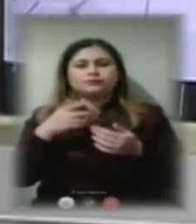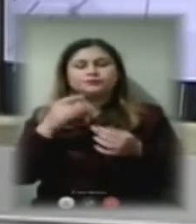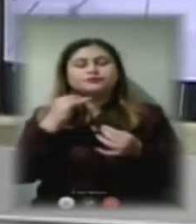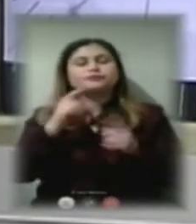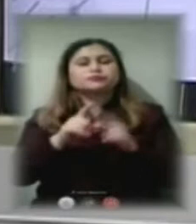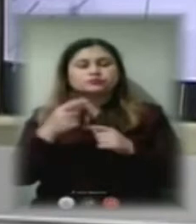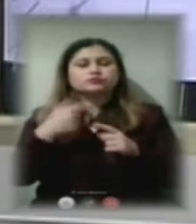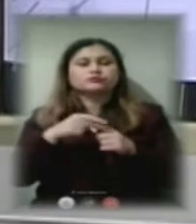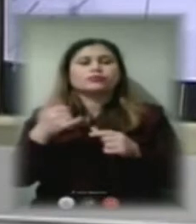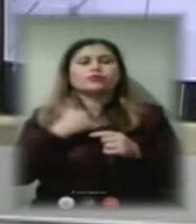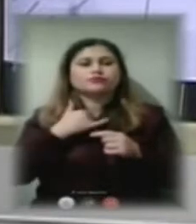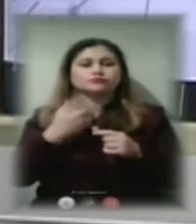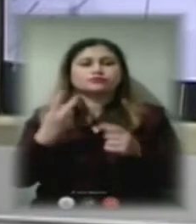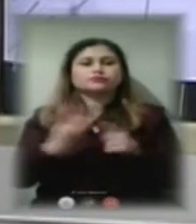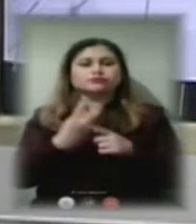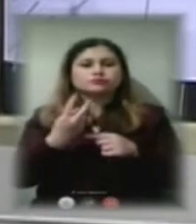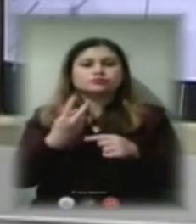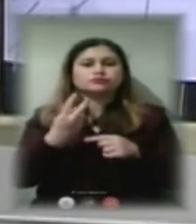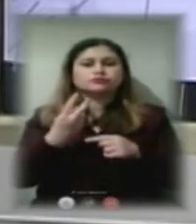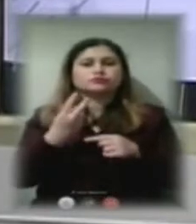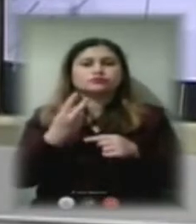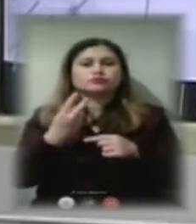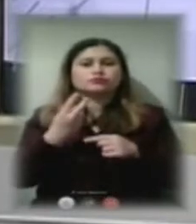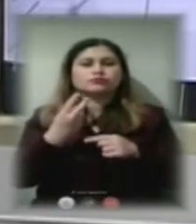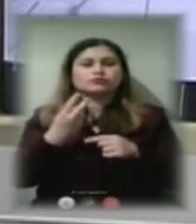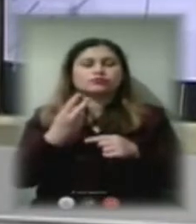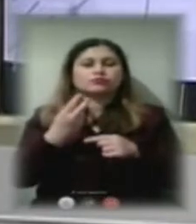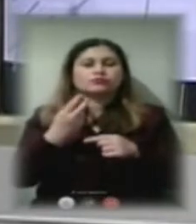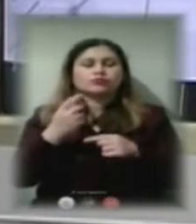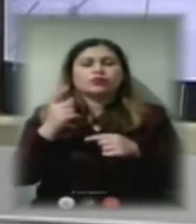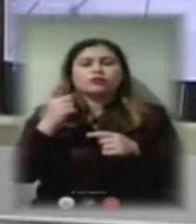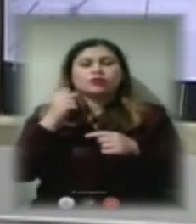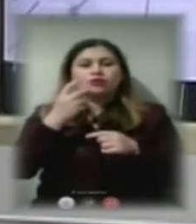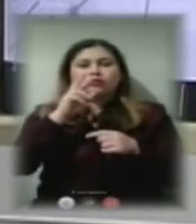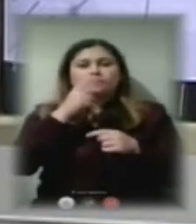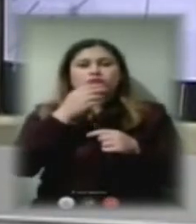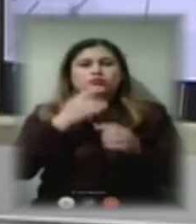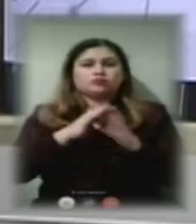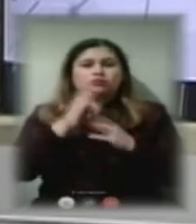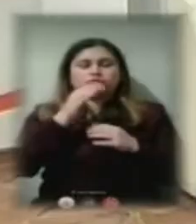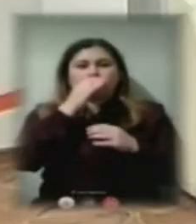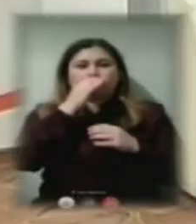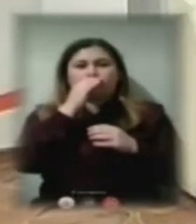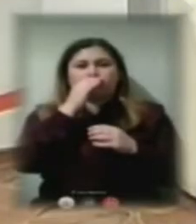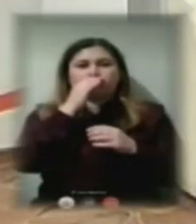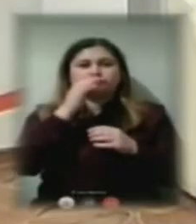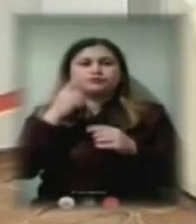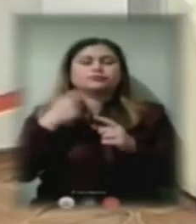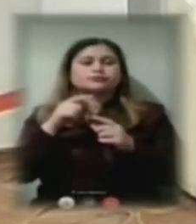у нас в два рази, буквально за рік, виросла кількість